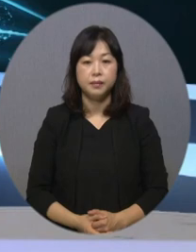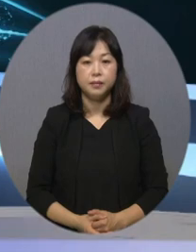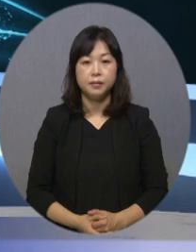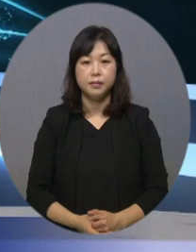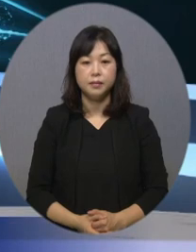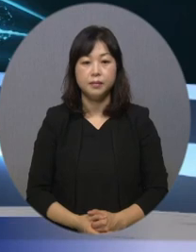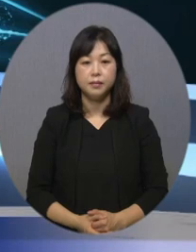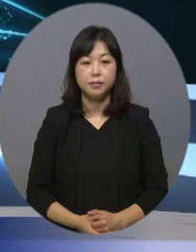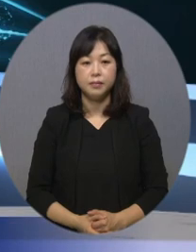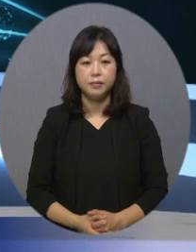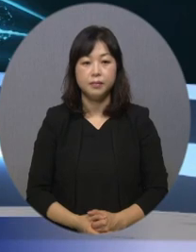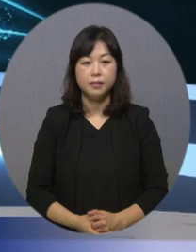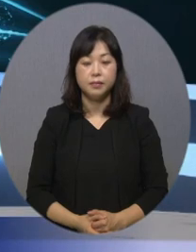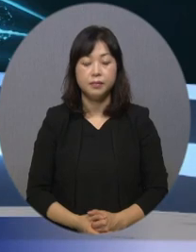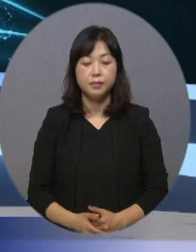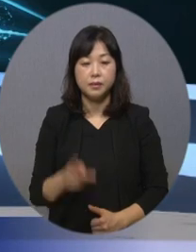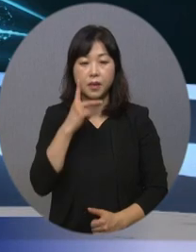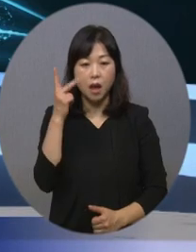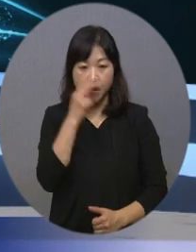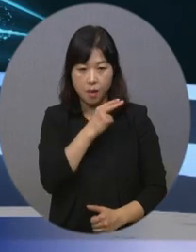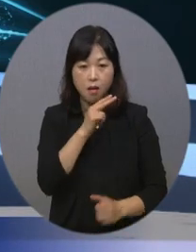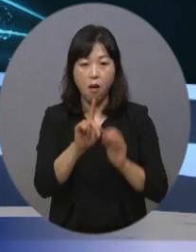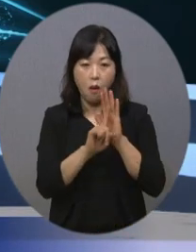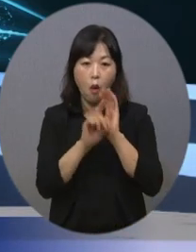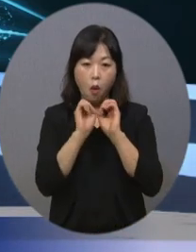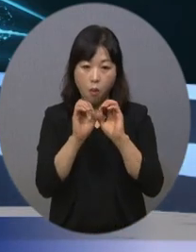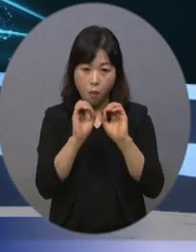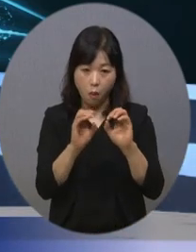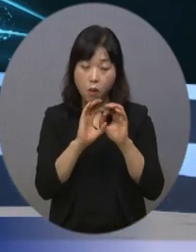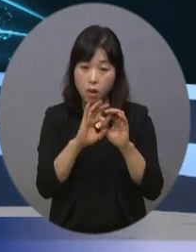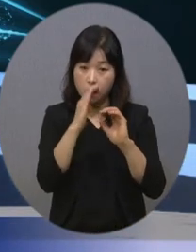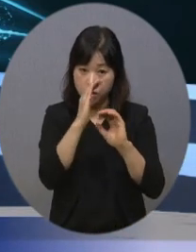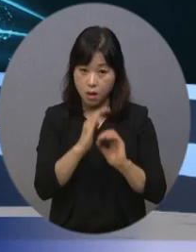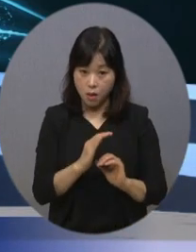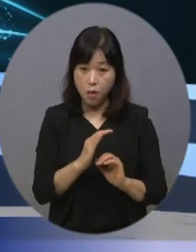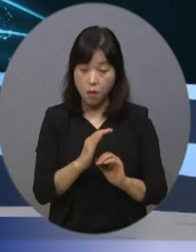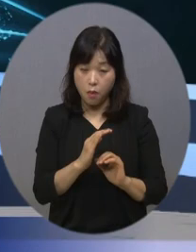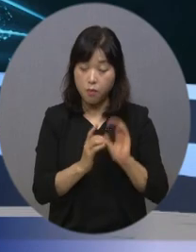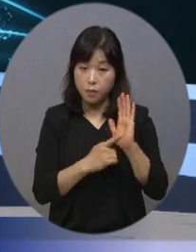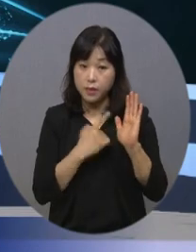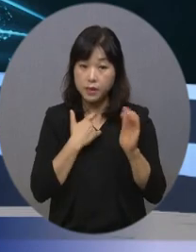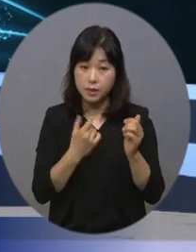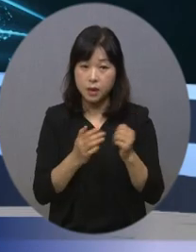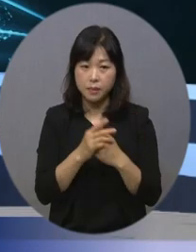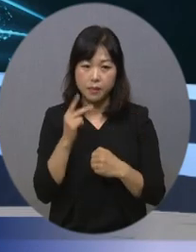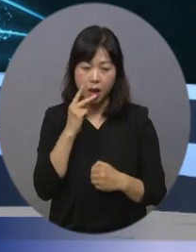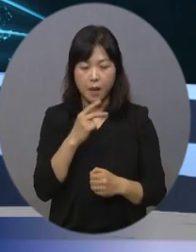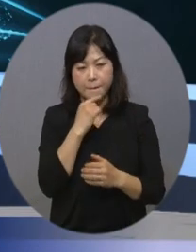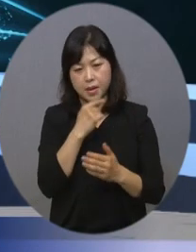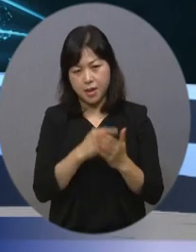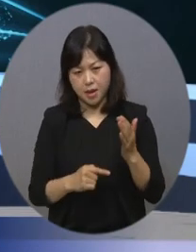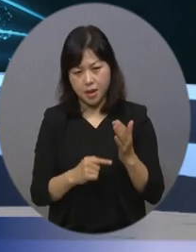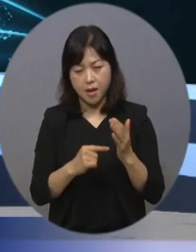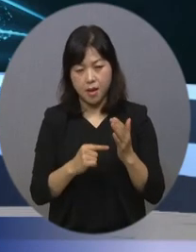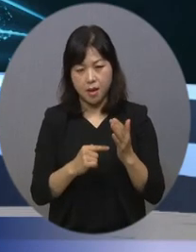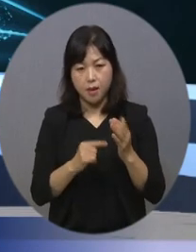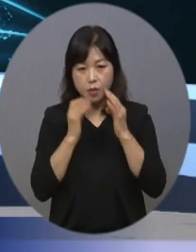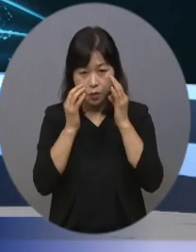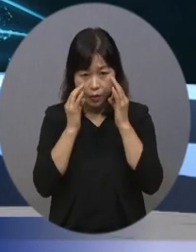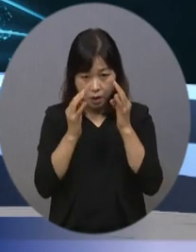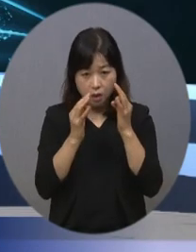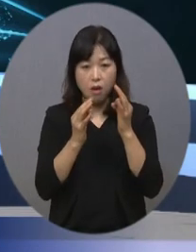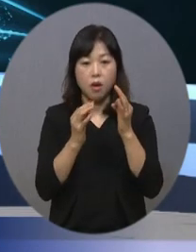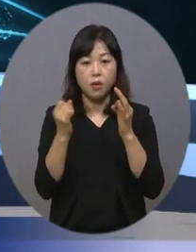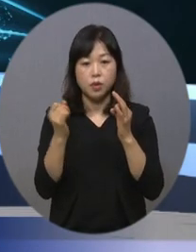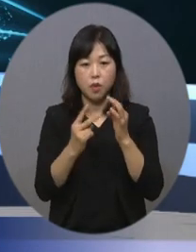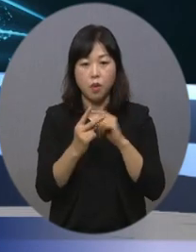앞서 금연 캠페인에 대한 소식 전해드렸는데요. 흡연에 대한 위해성을 알리는 노력과 함께 금연 관련 법적